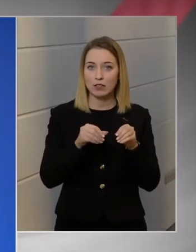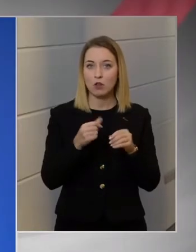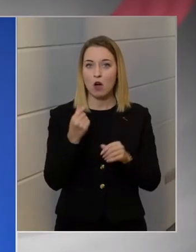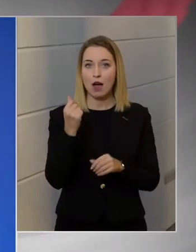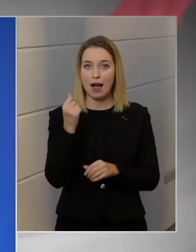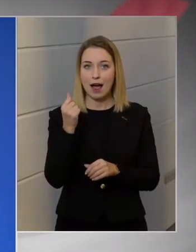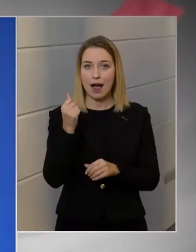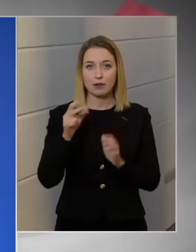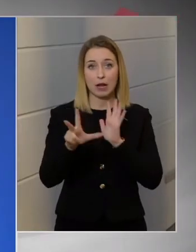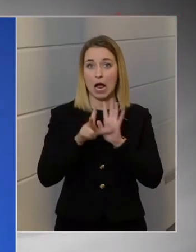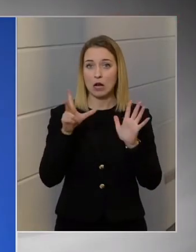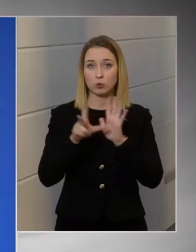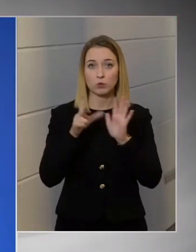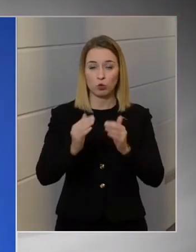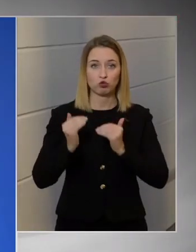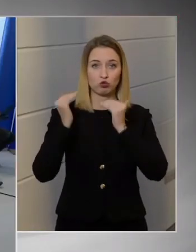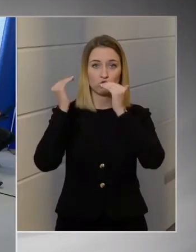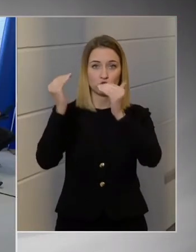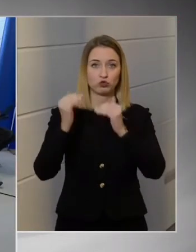egy háromszoros a korábbi.